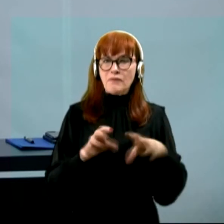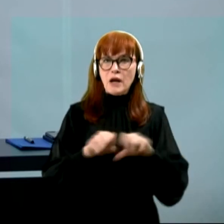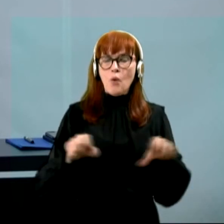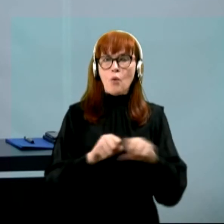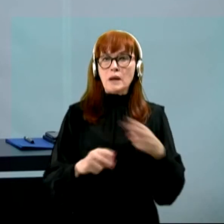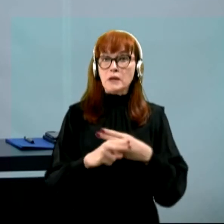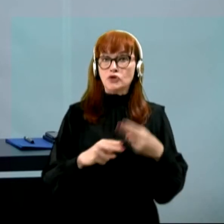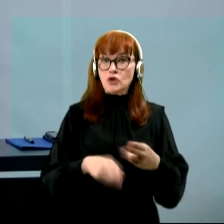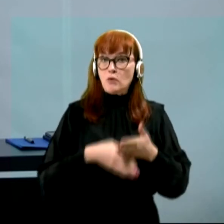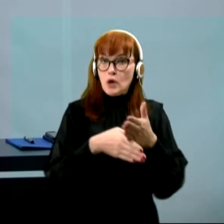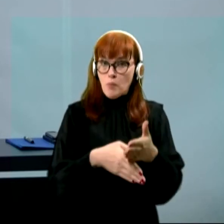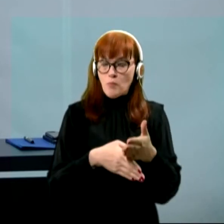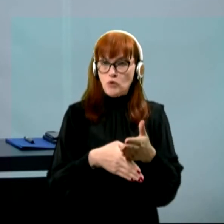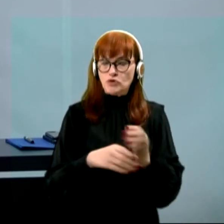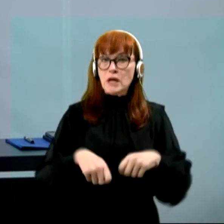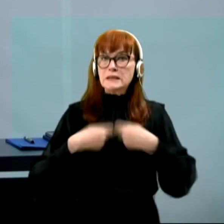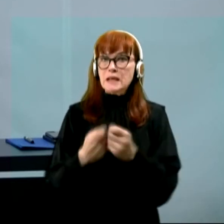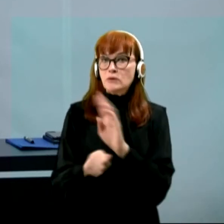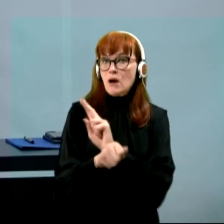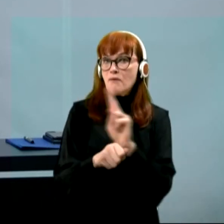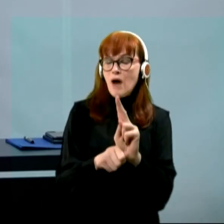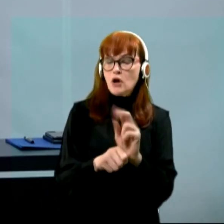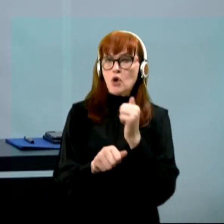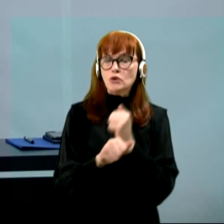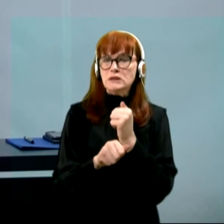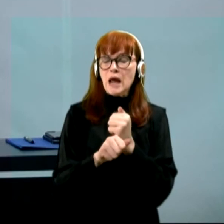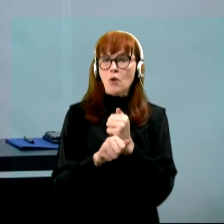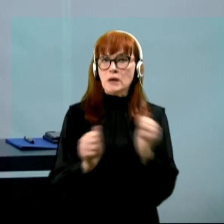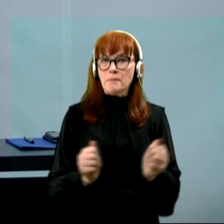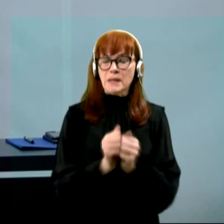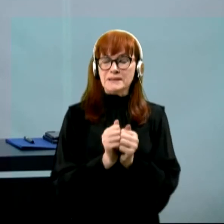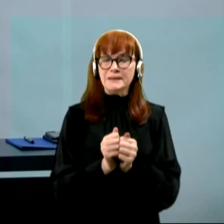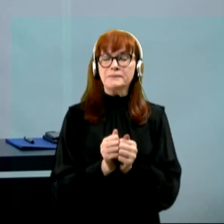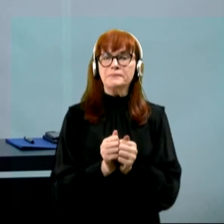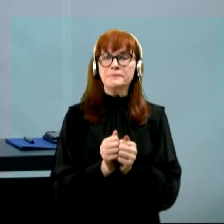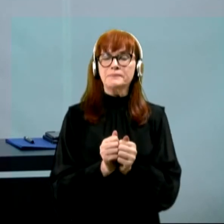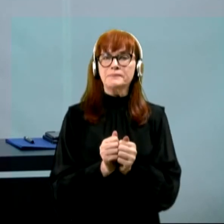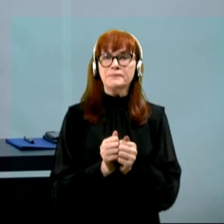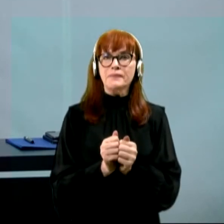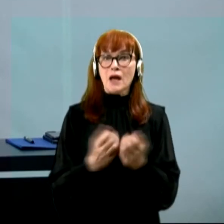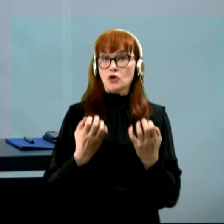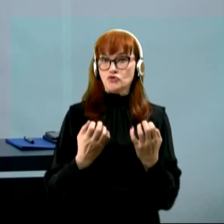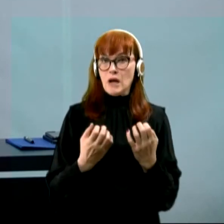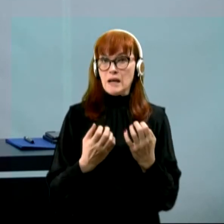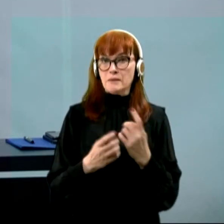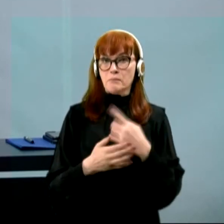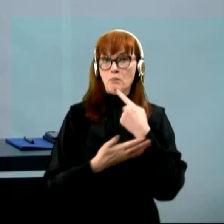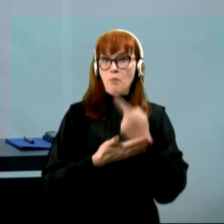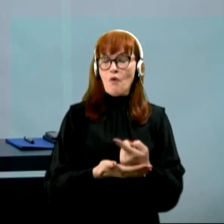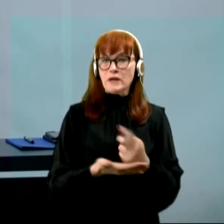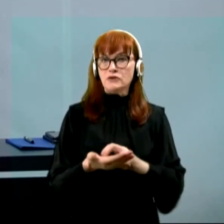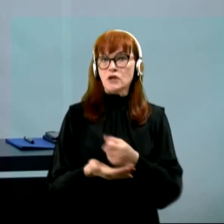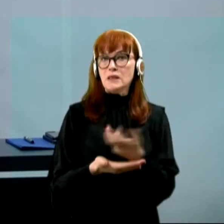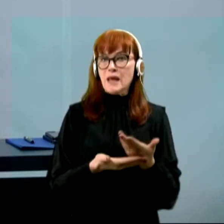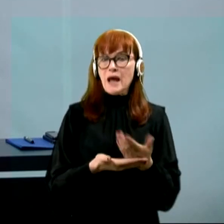državnih pomoči, ki zagotavljajo varnost delovnih mest. Želim pa povedati še